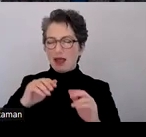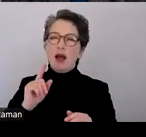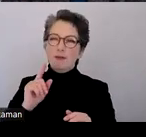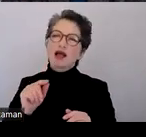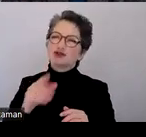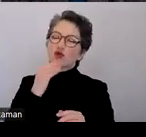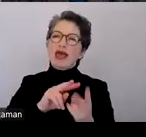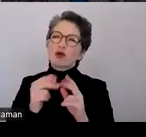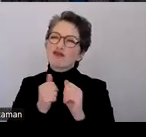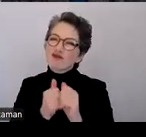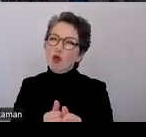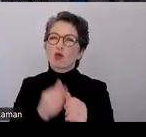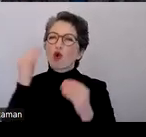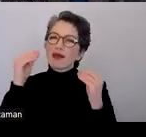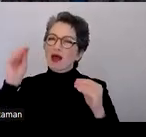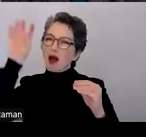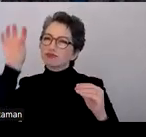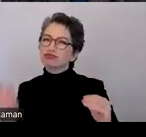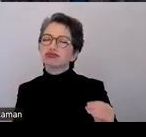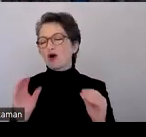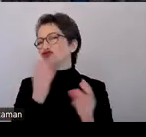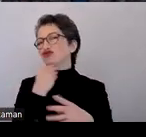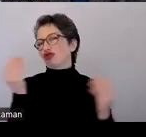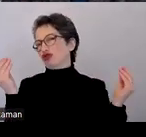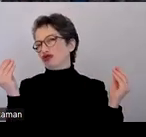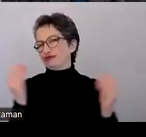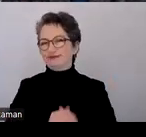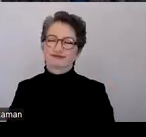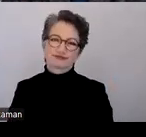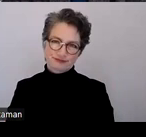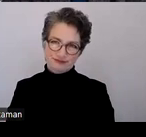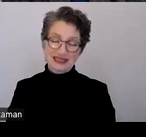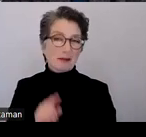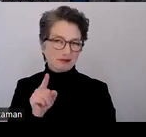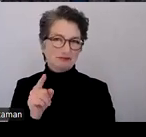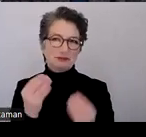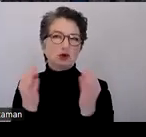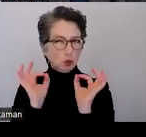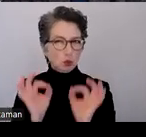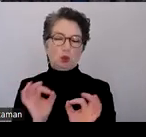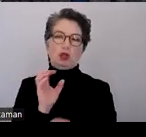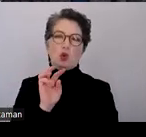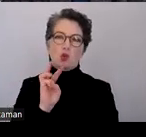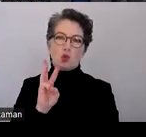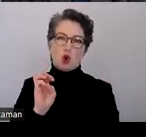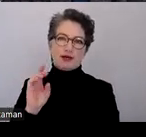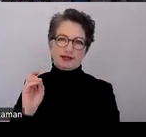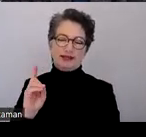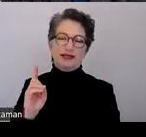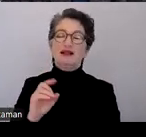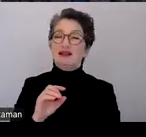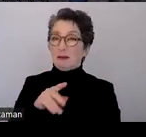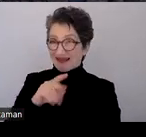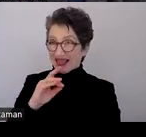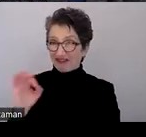Änderungsverfolgung und mit den Kommentaren, die man da einfach anfügen kann in Word. Besser als zum Beispiel bei PDF, wo man